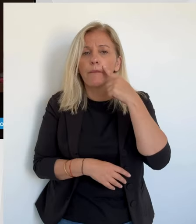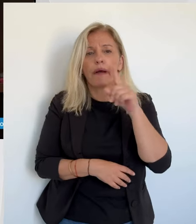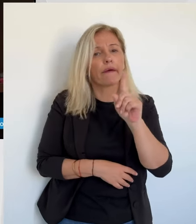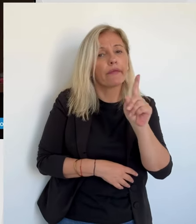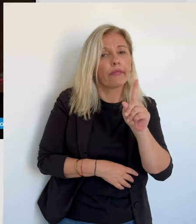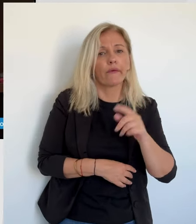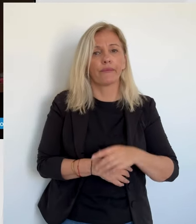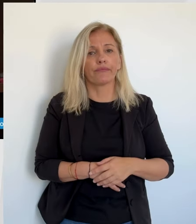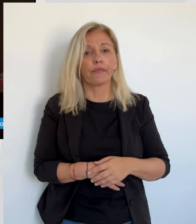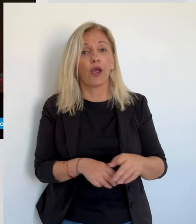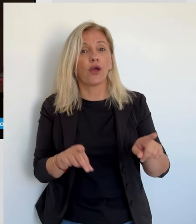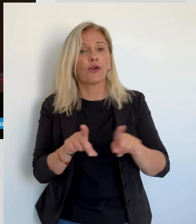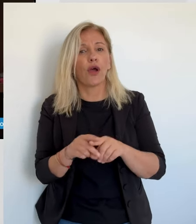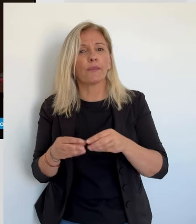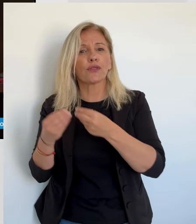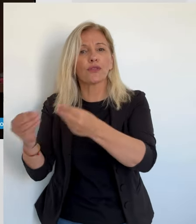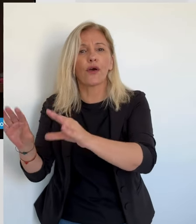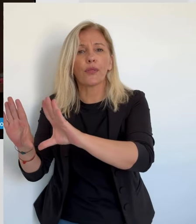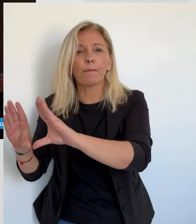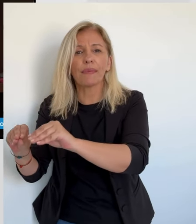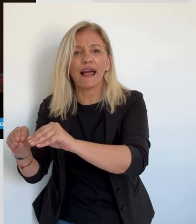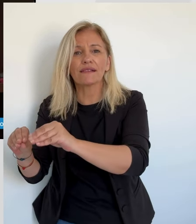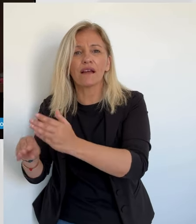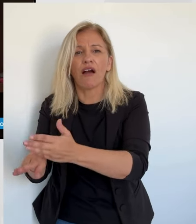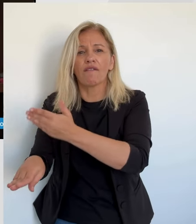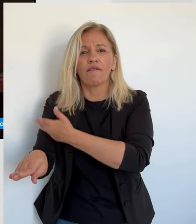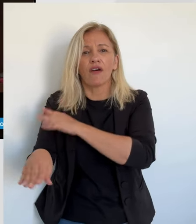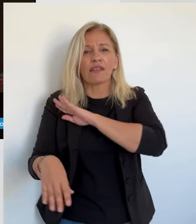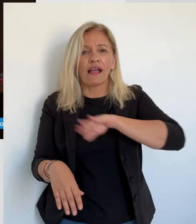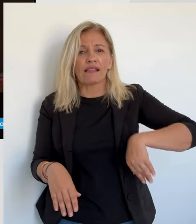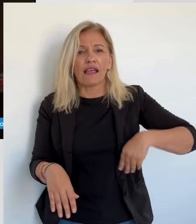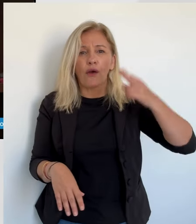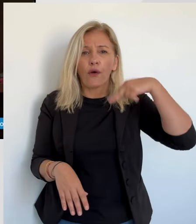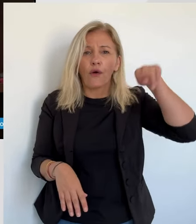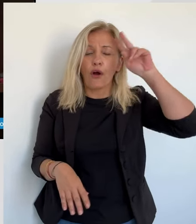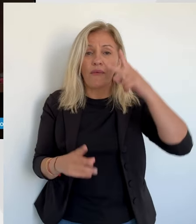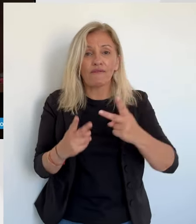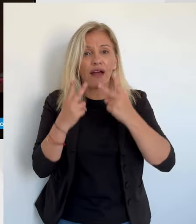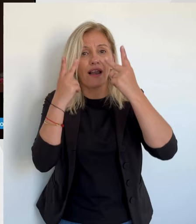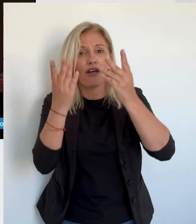Ils nous avaient vendu un choc d'attractivité pour la médecine générale notamment, ce n pas le cas.